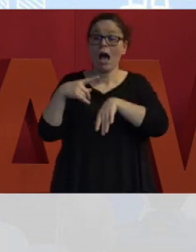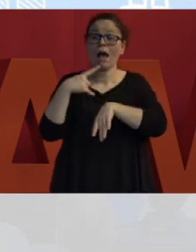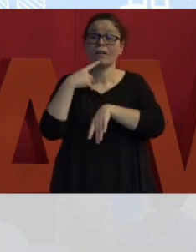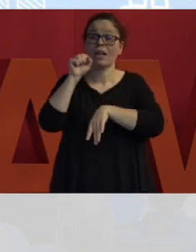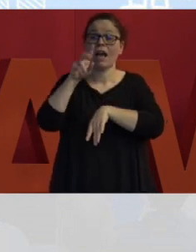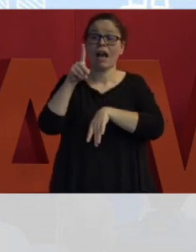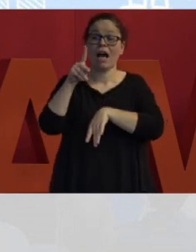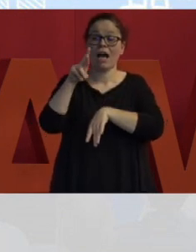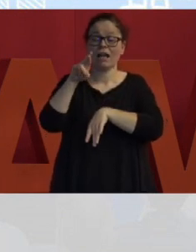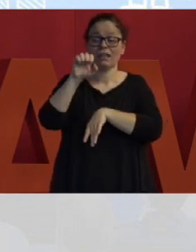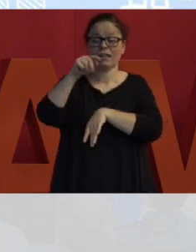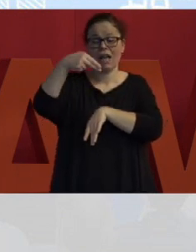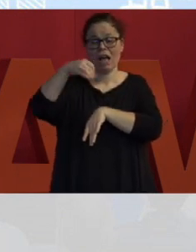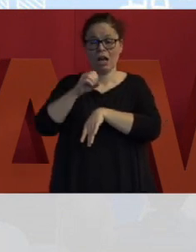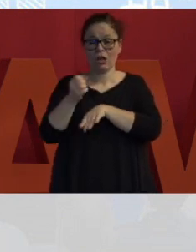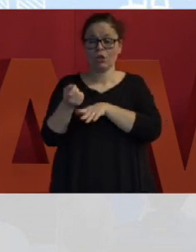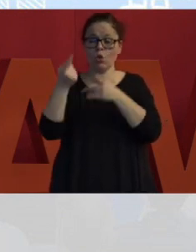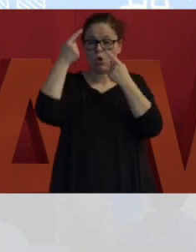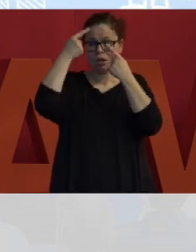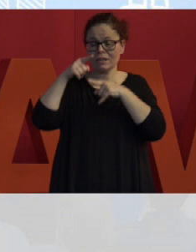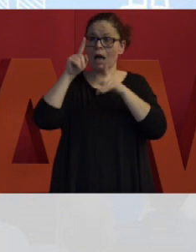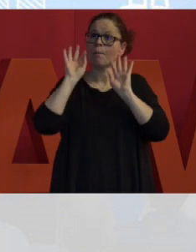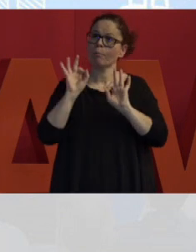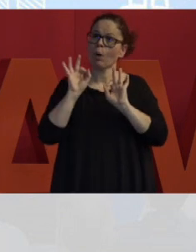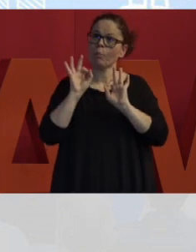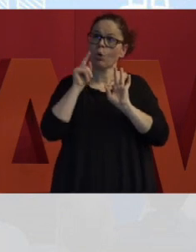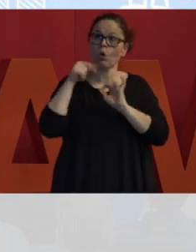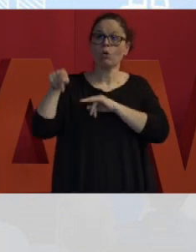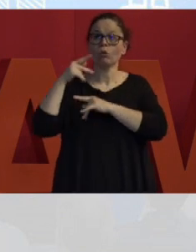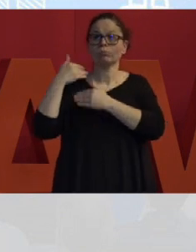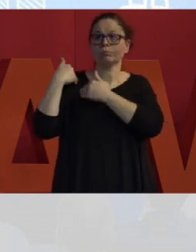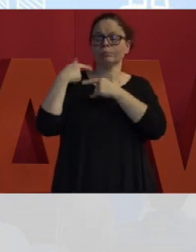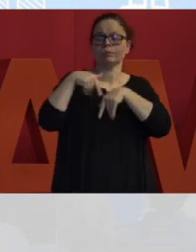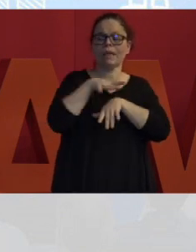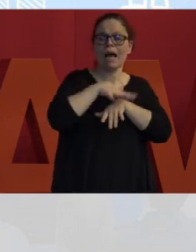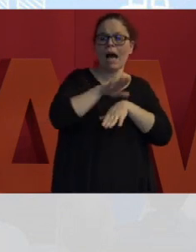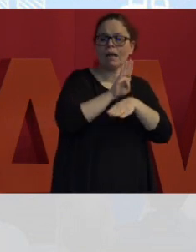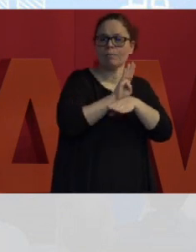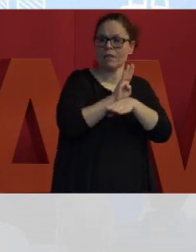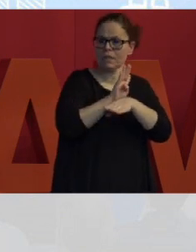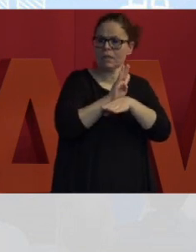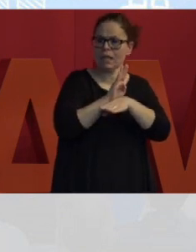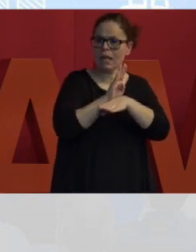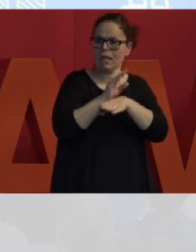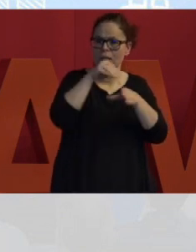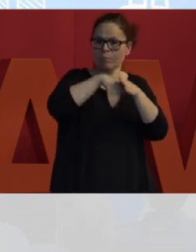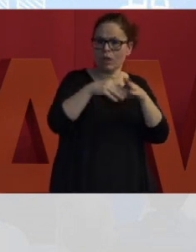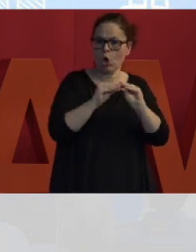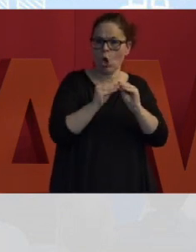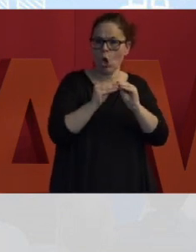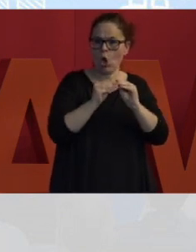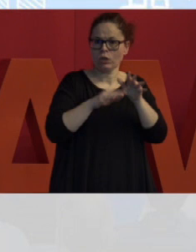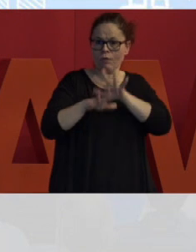cassetto, sa cosa contiene e si preoccupa che l'area business sia allineata sul contenuto. Siamo un team poi molto